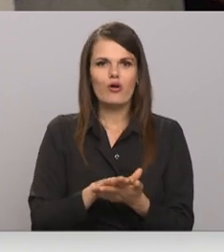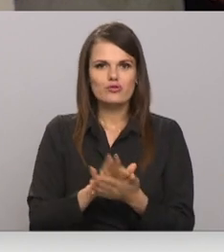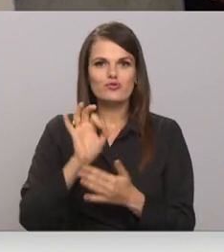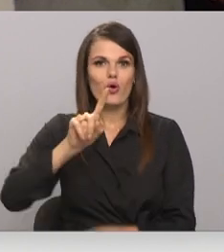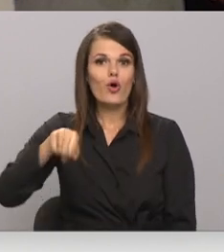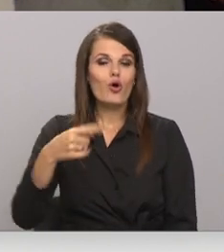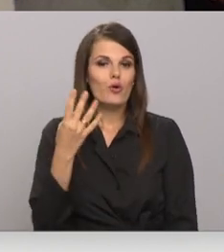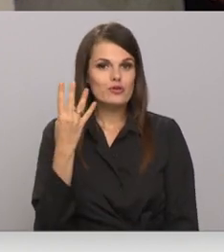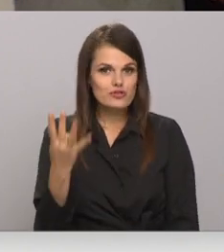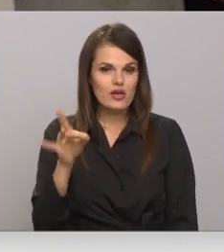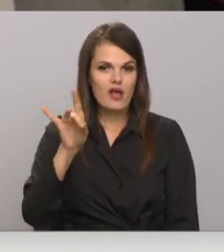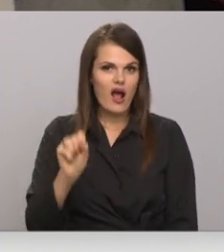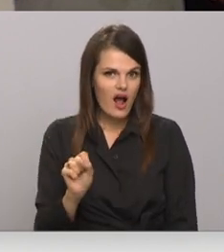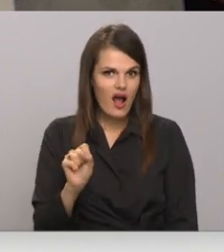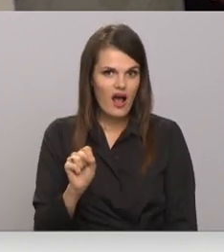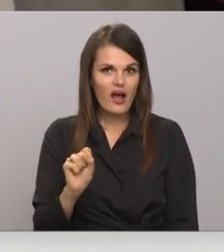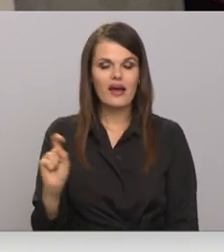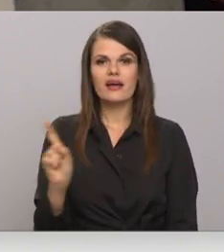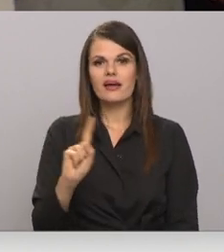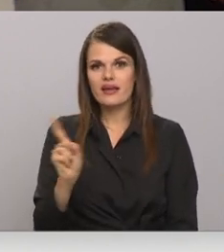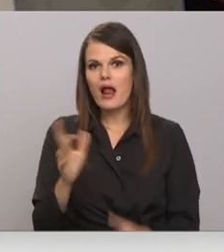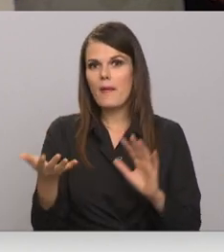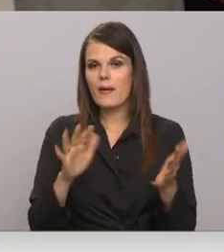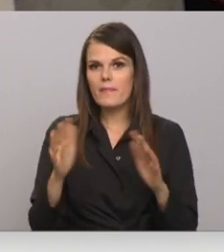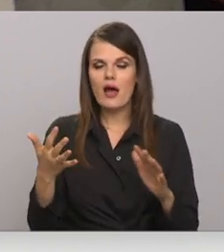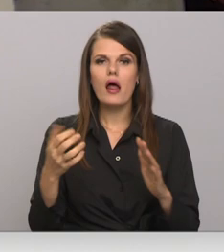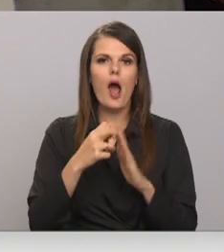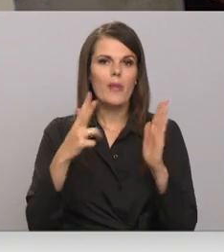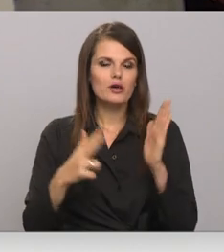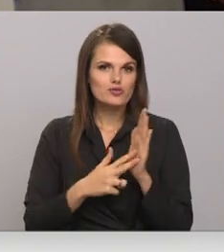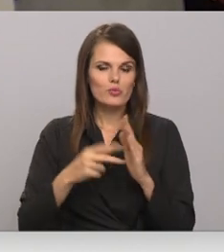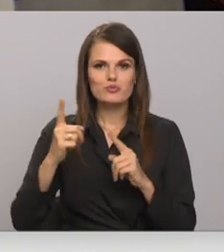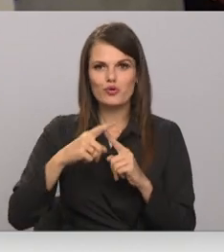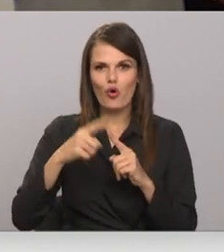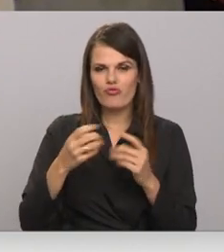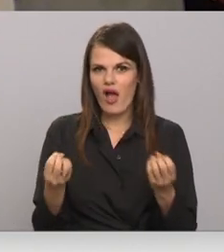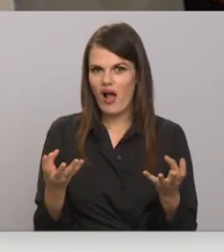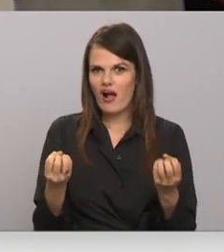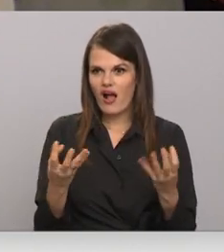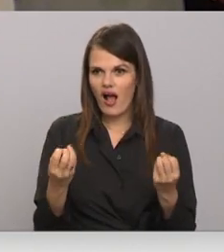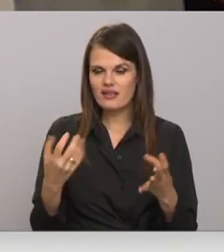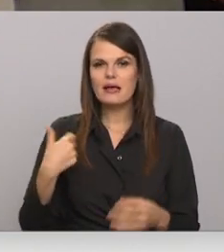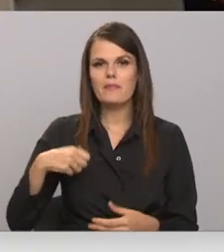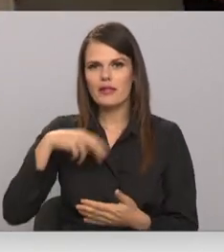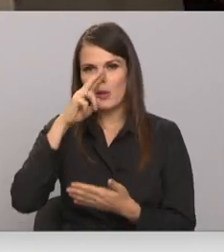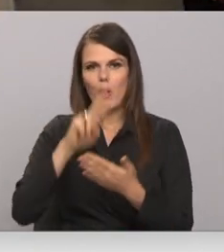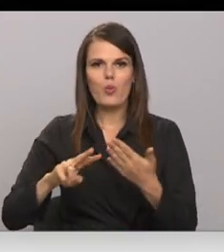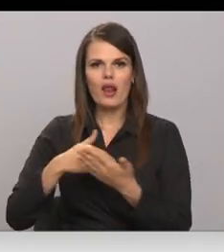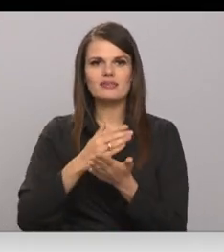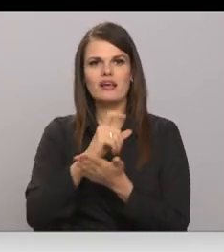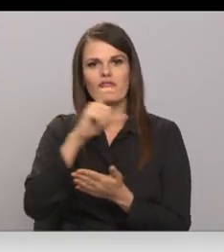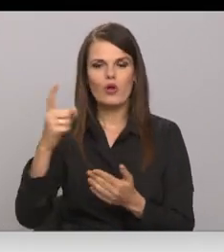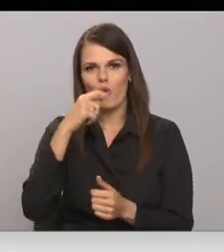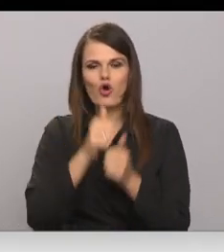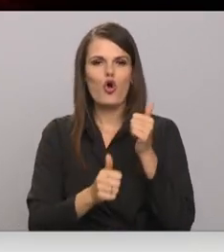,4 hektāriem ir aptuveni 18 tonnas gāzes. Darija nolasa fragmentu no konkursā